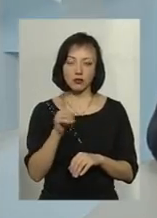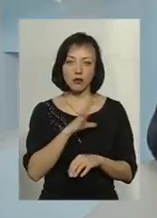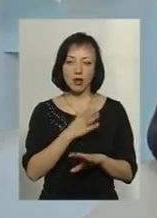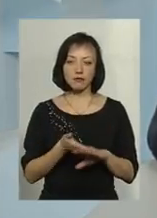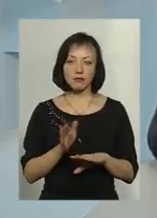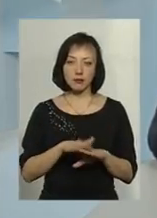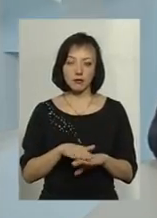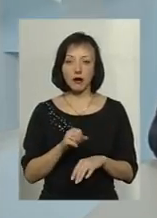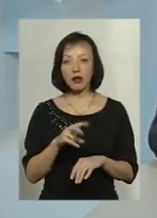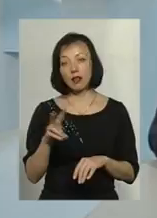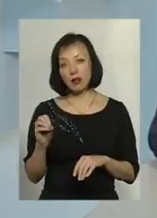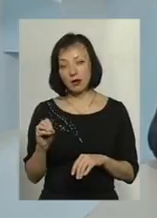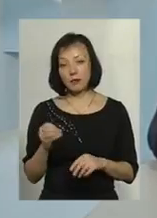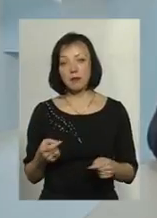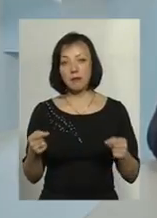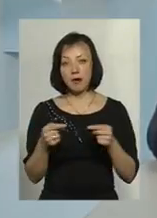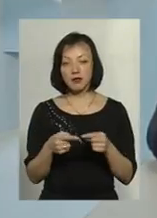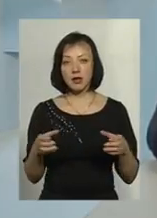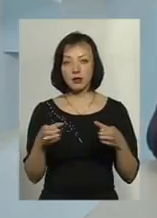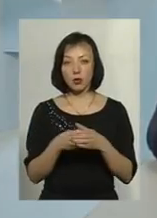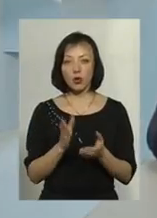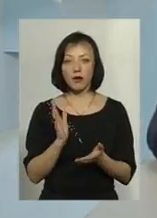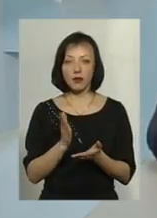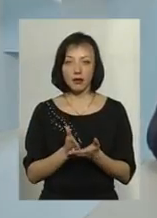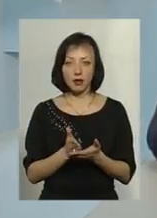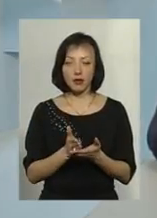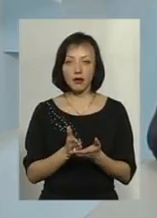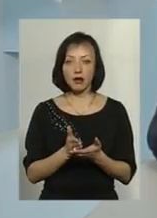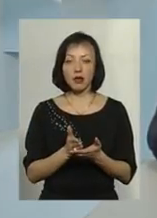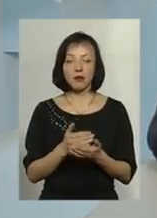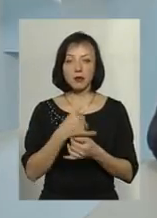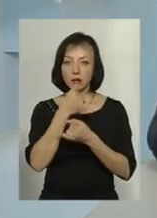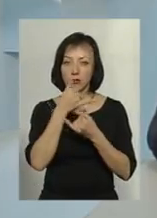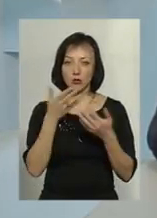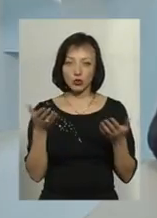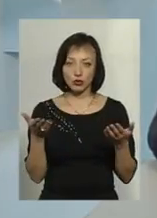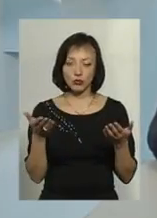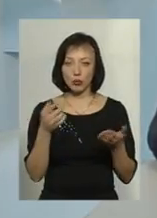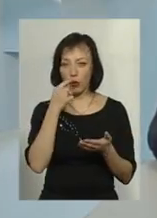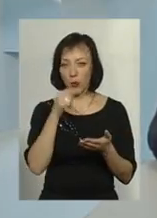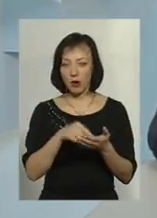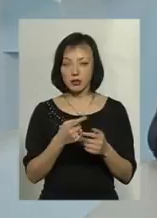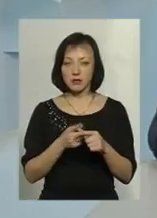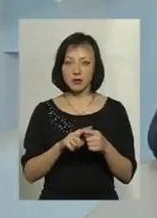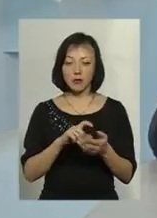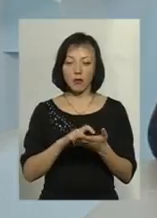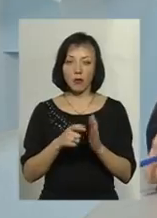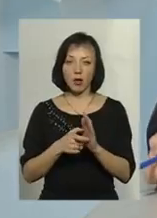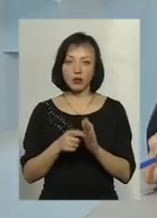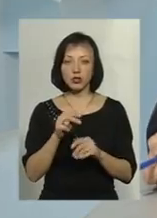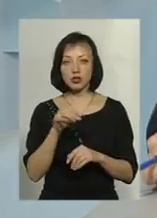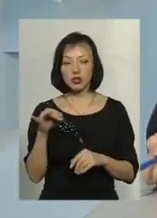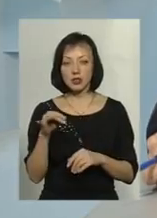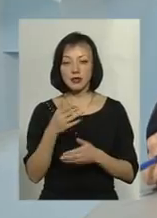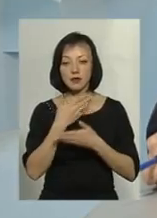критична, але певна категорія є помешкань, де ми не можемо попасти в ці помешкання. Чи то